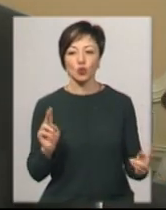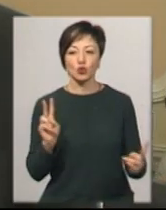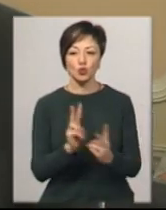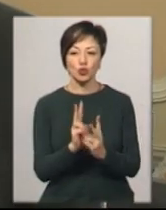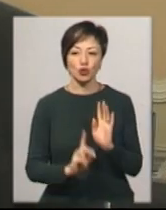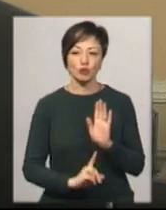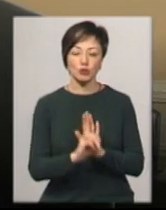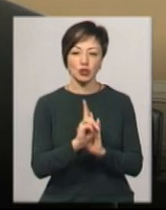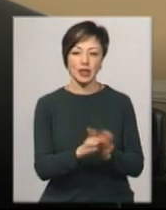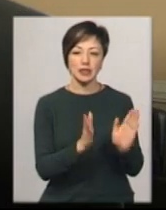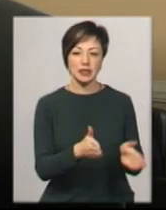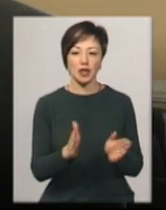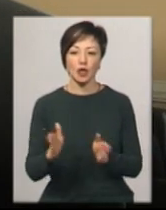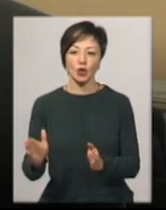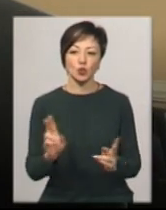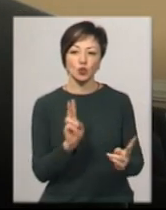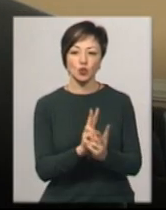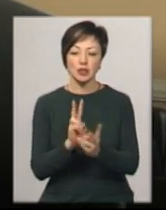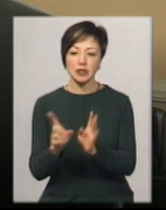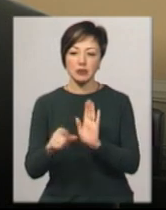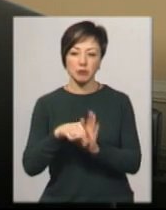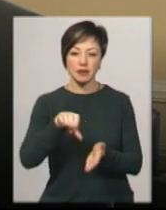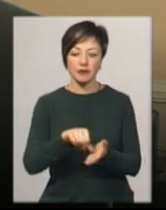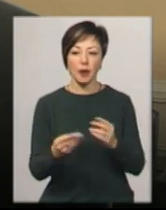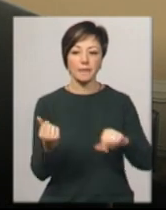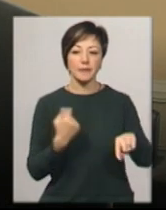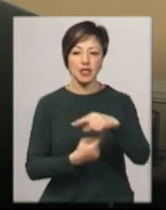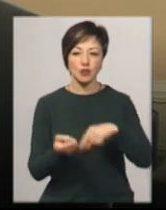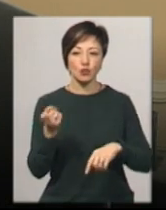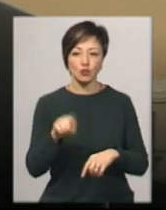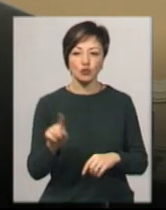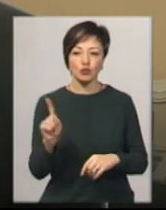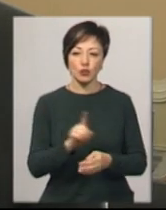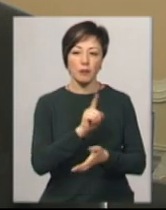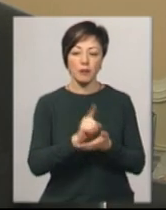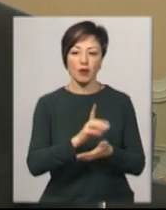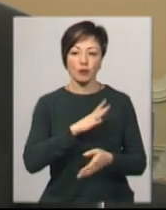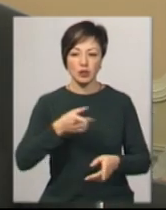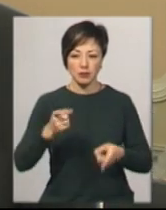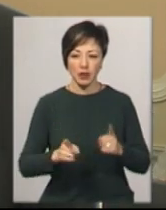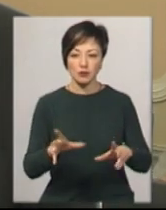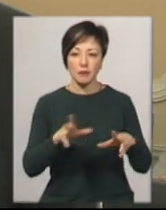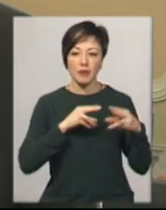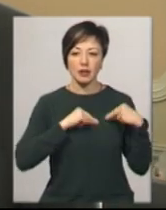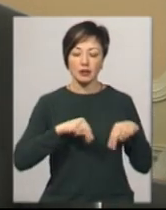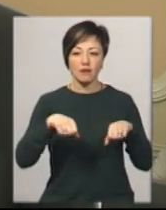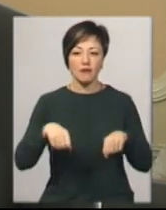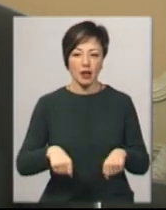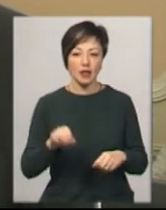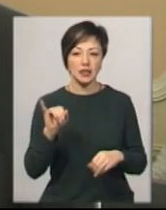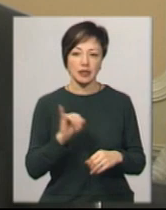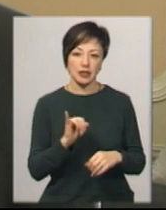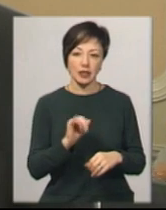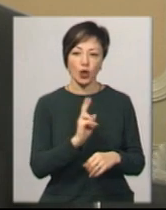ми розпочинаємо серію зустрічі з представниками бізнесу, тому що має бути справжнє партнерство влади і